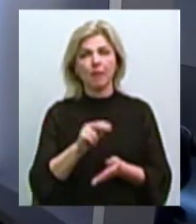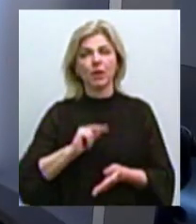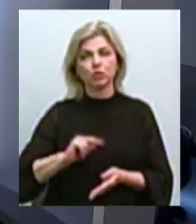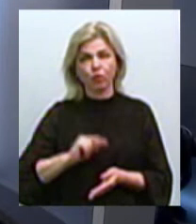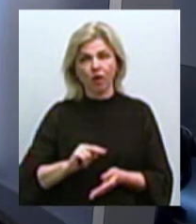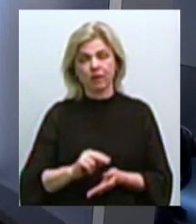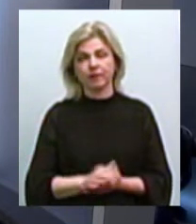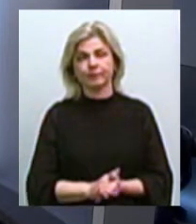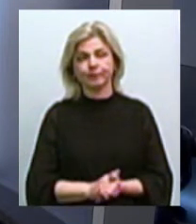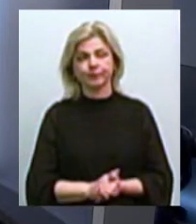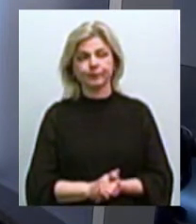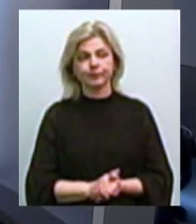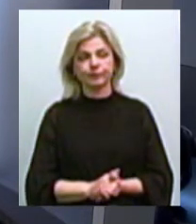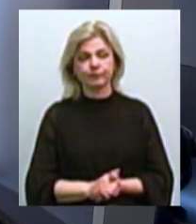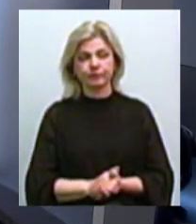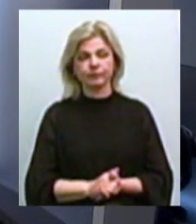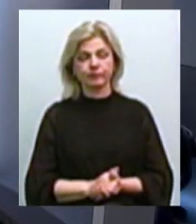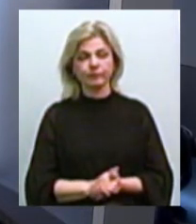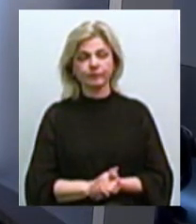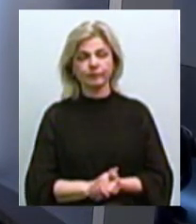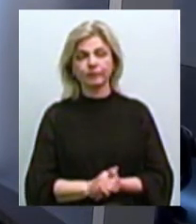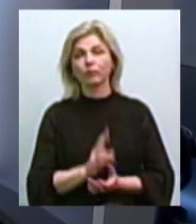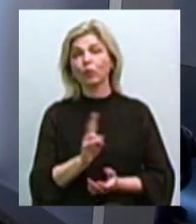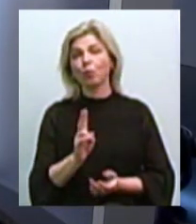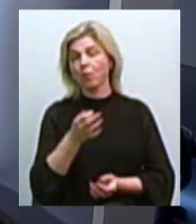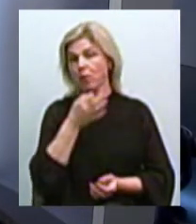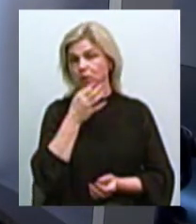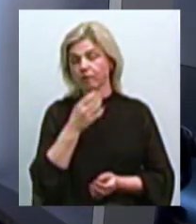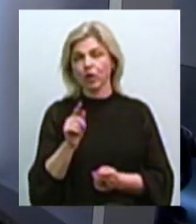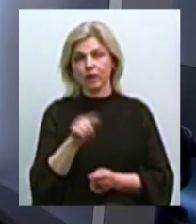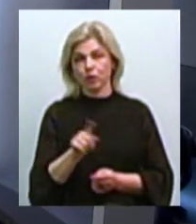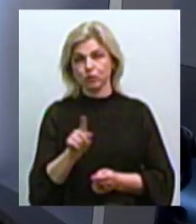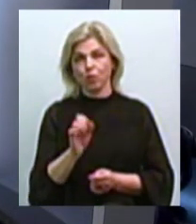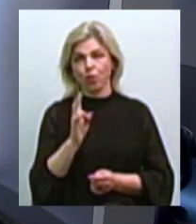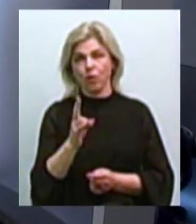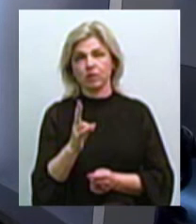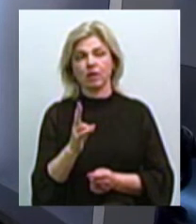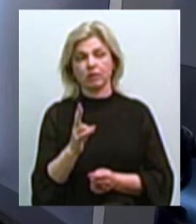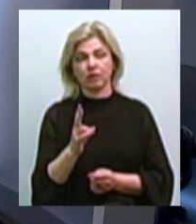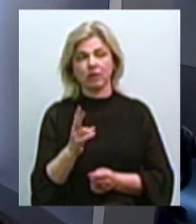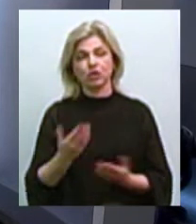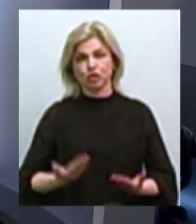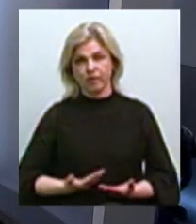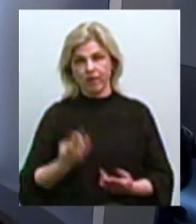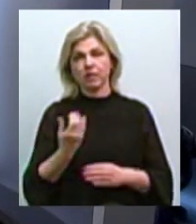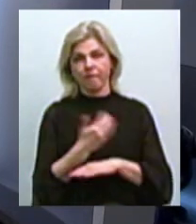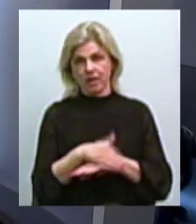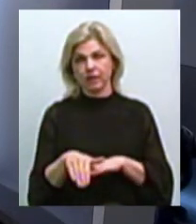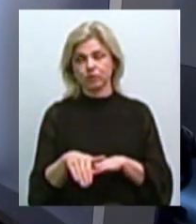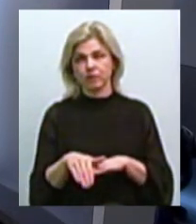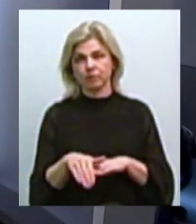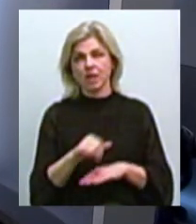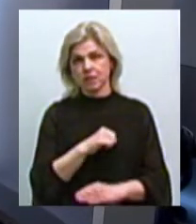якому, будемо говорити, подобається те, що він живе